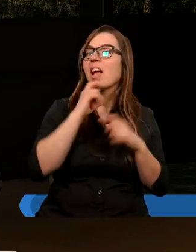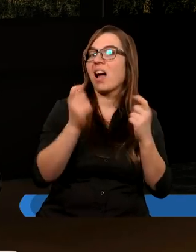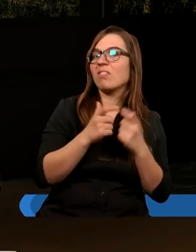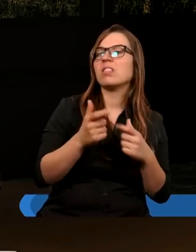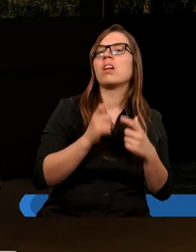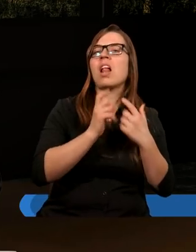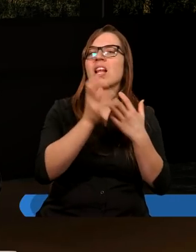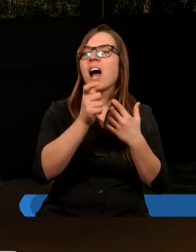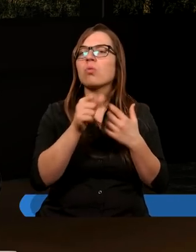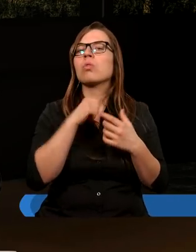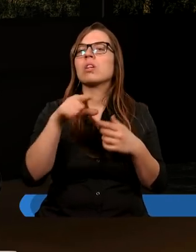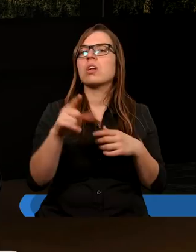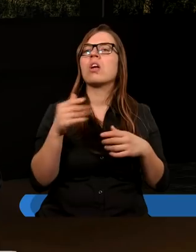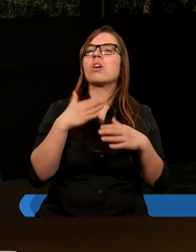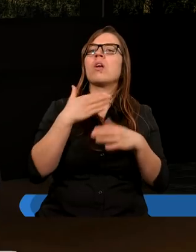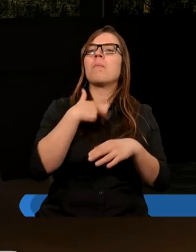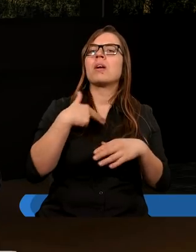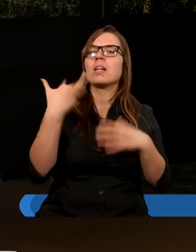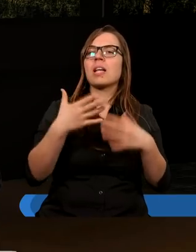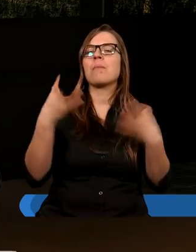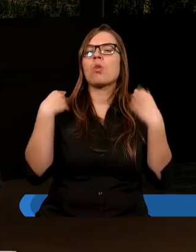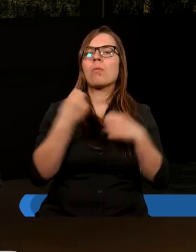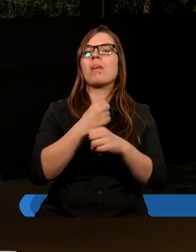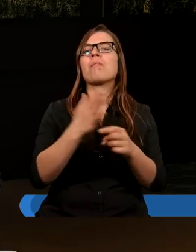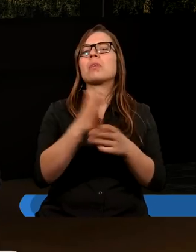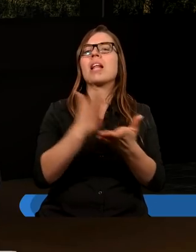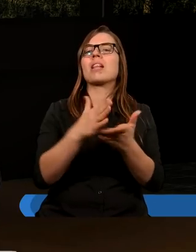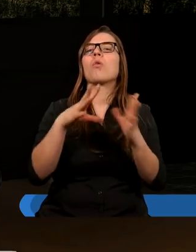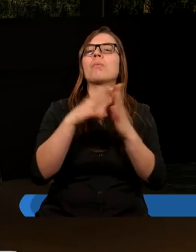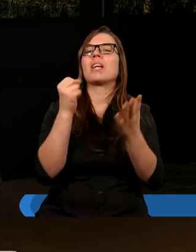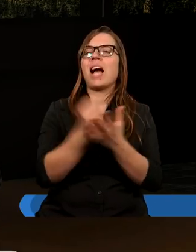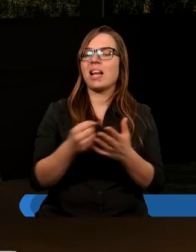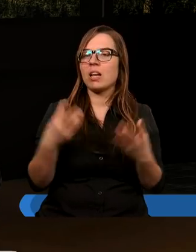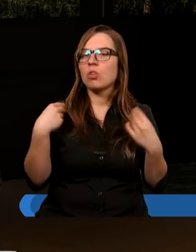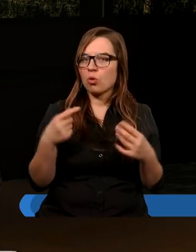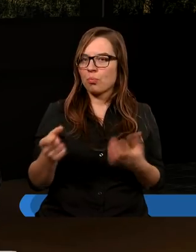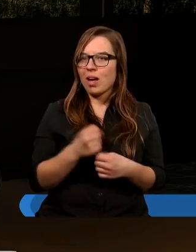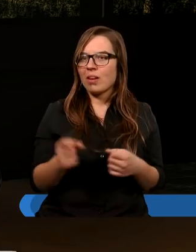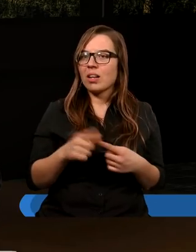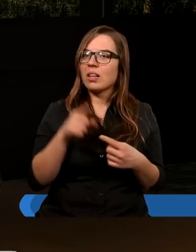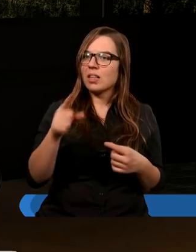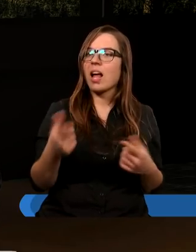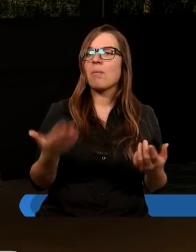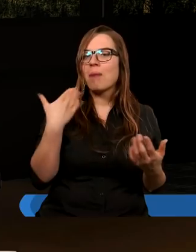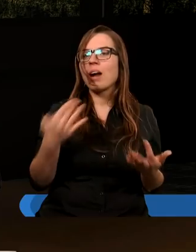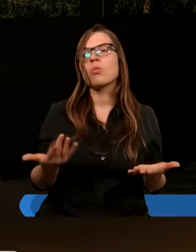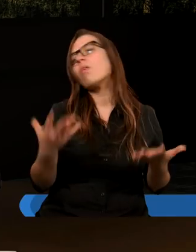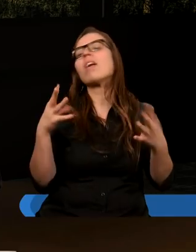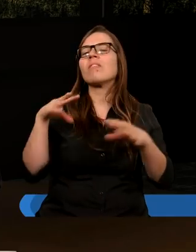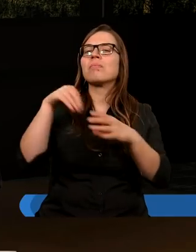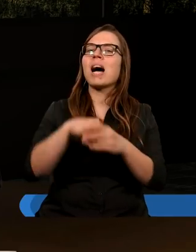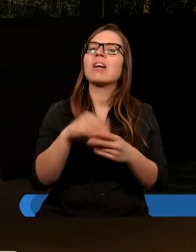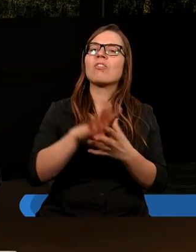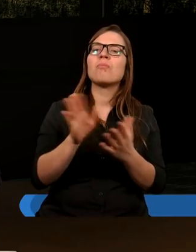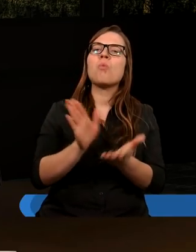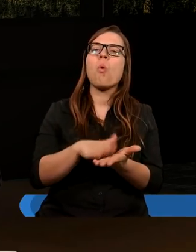my chcemy dostąpić zbawienia poprzez przestrzeganie przykazań. I bardzo łatwo wpaść w to.